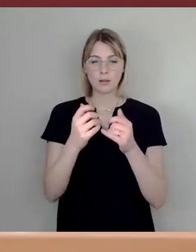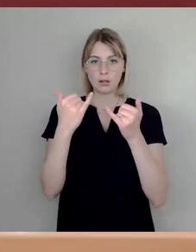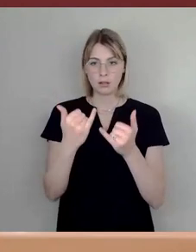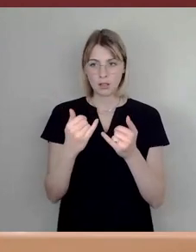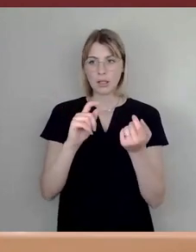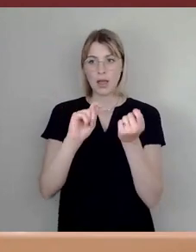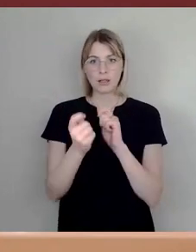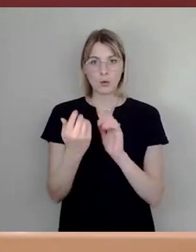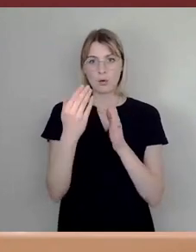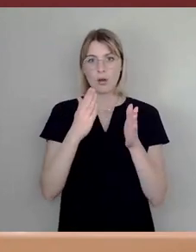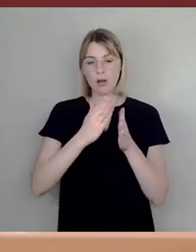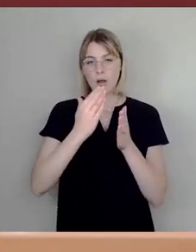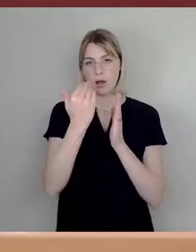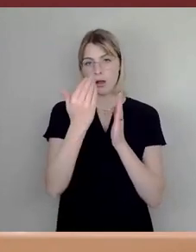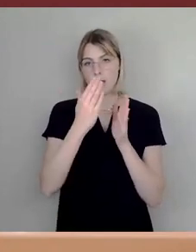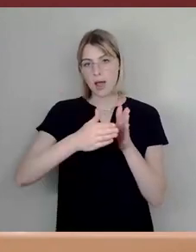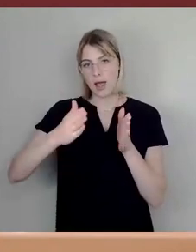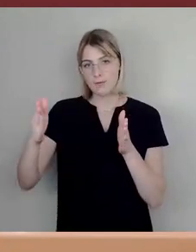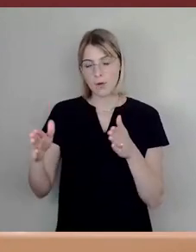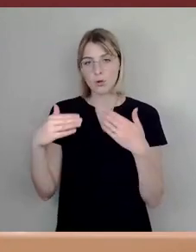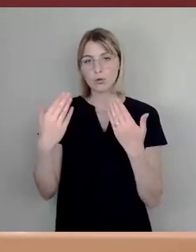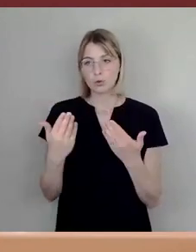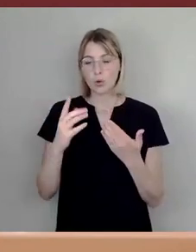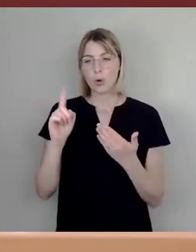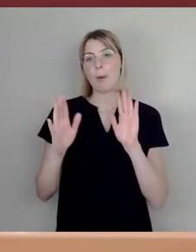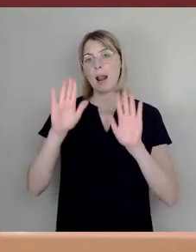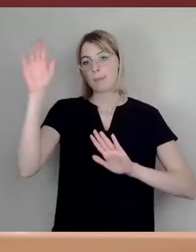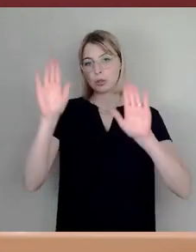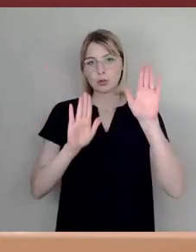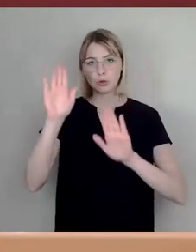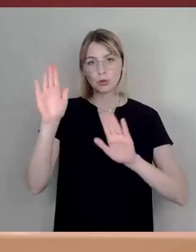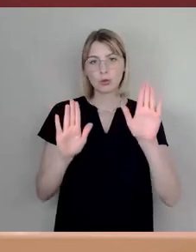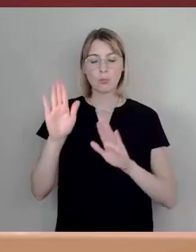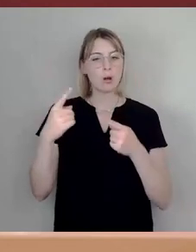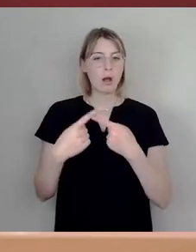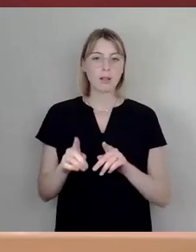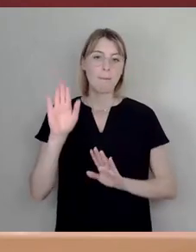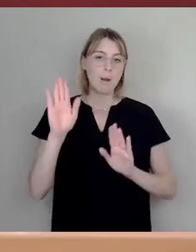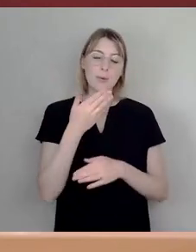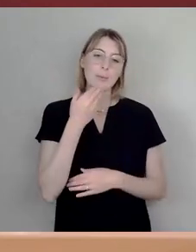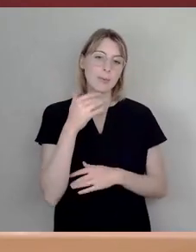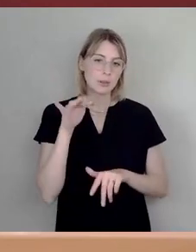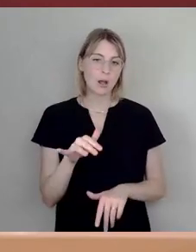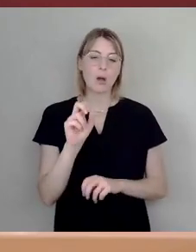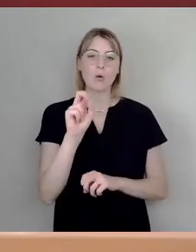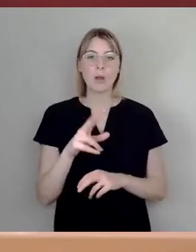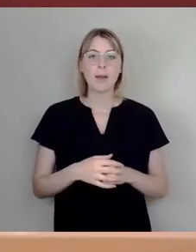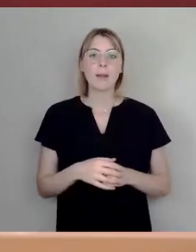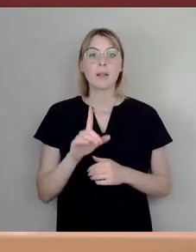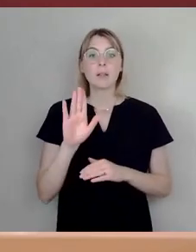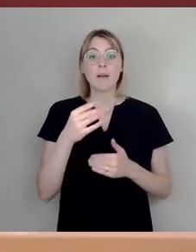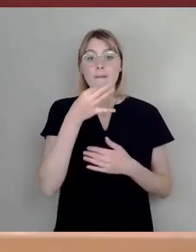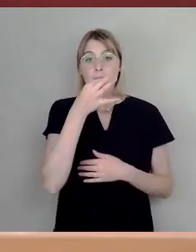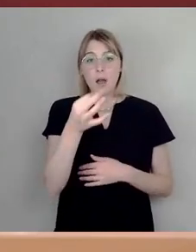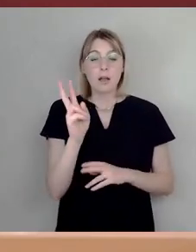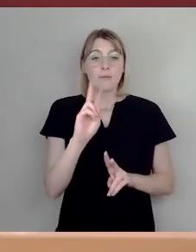gekommen sind, einmal dann zur Abstimmung stellen. Weitere Wortmeldungen sehe ich zunächst nicht. Dann darf ich fragen, wer dafür